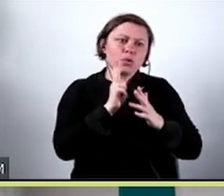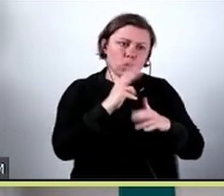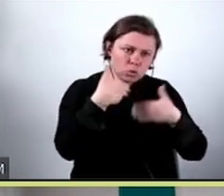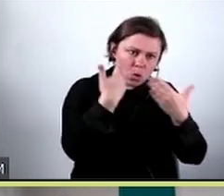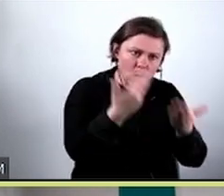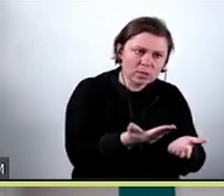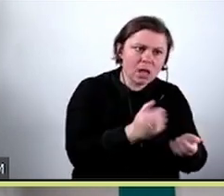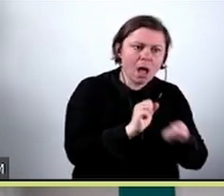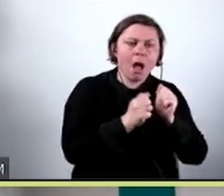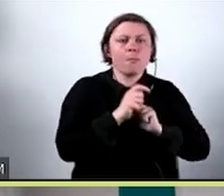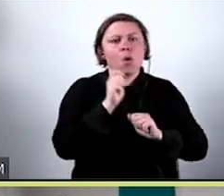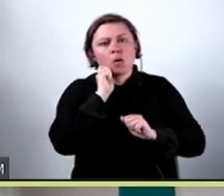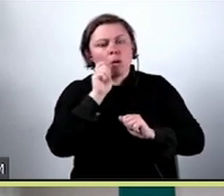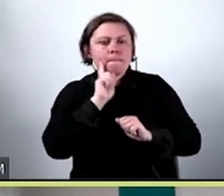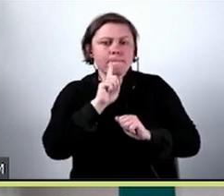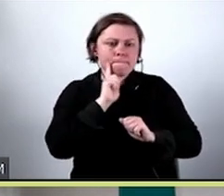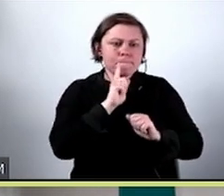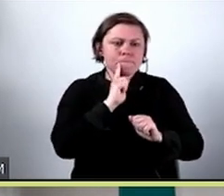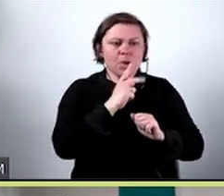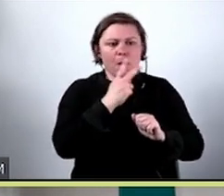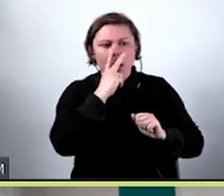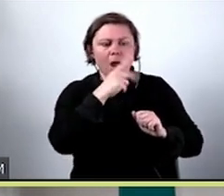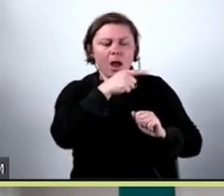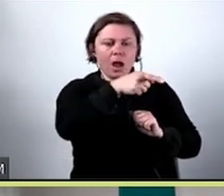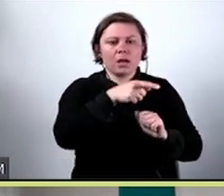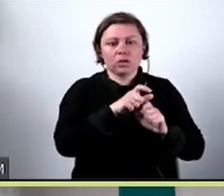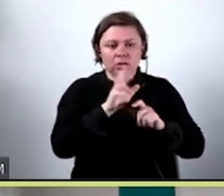płeć przy takich decyzjach.